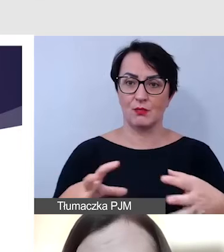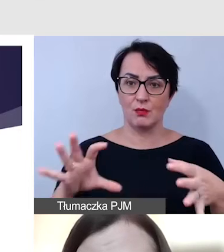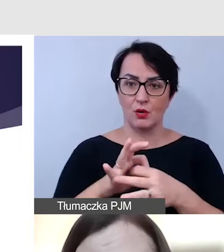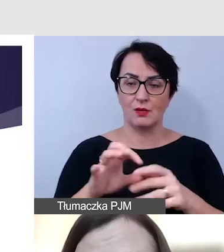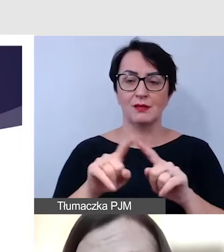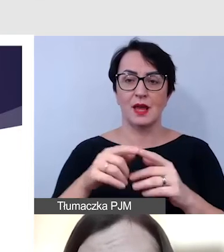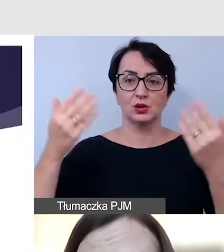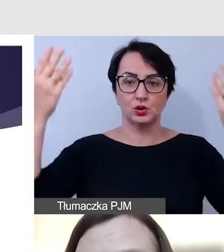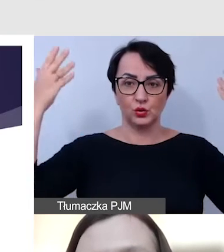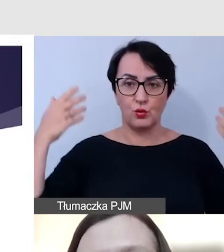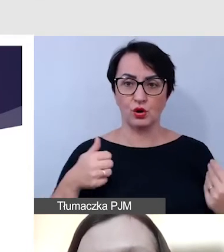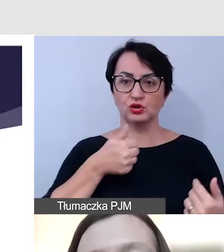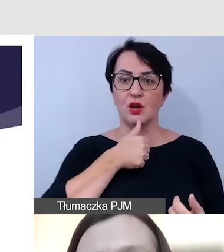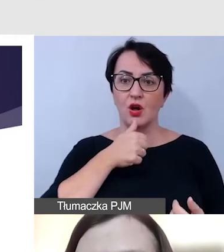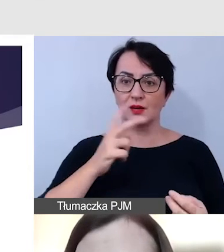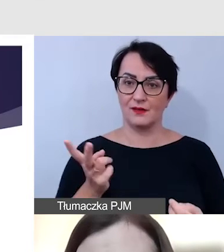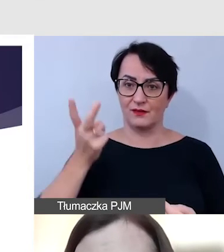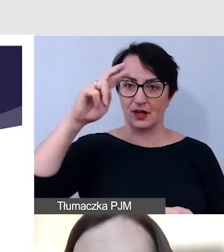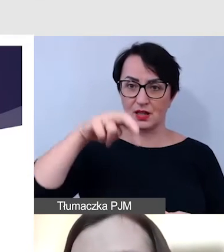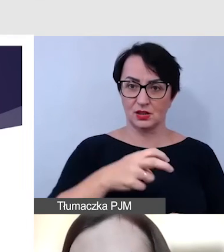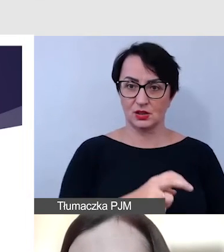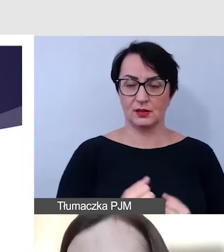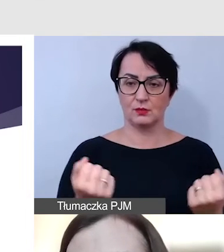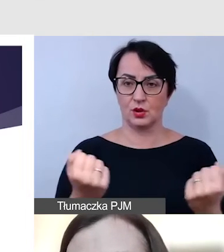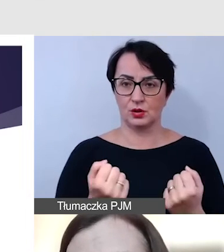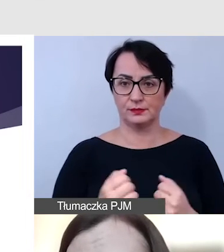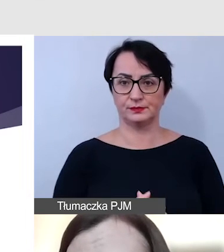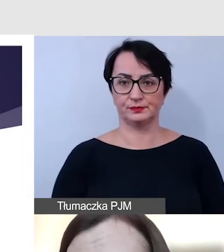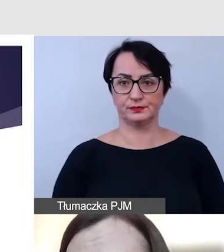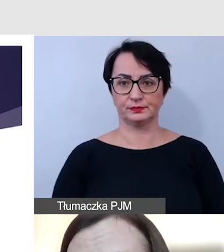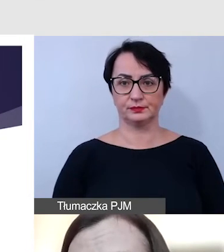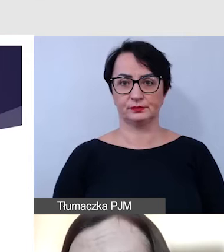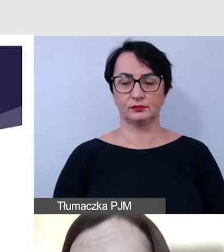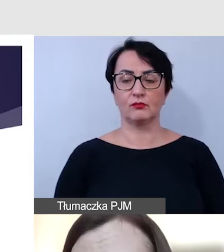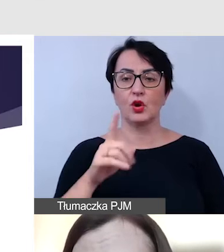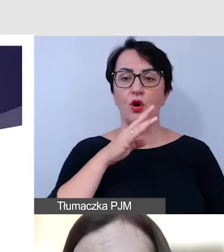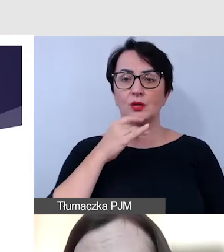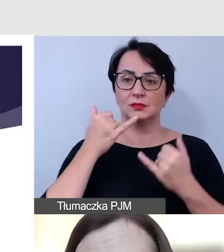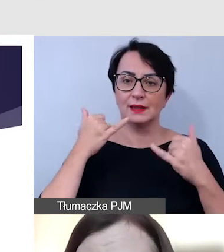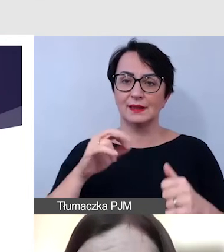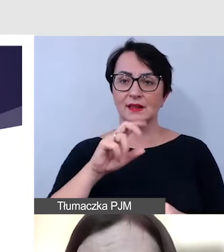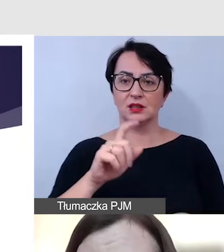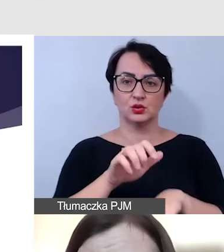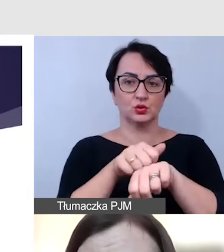tłumacza z tła, czyli takie, które będzie się odróżniało od koloru skóry i od